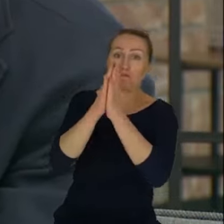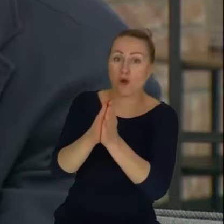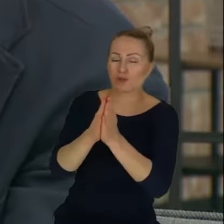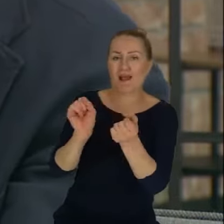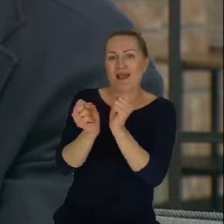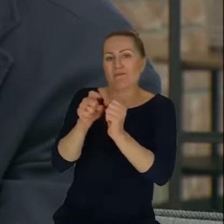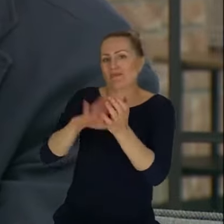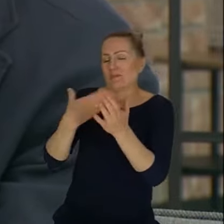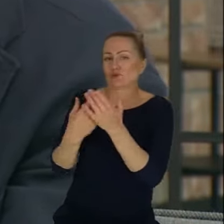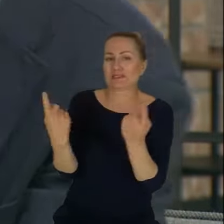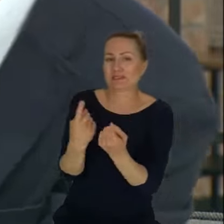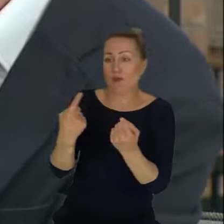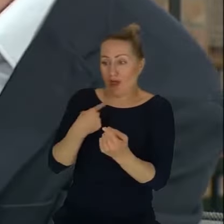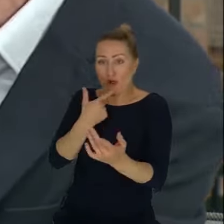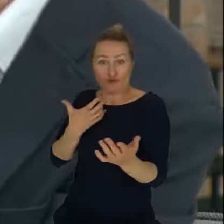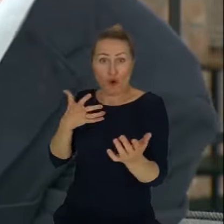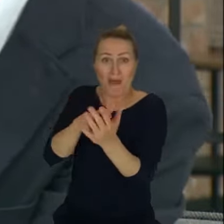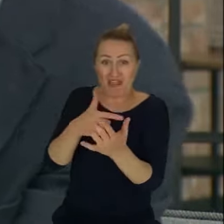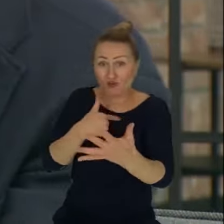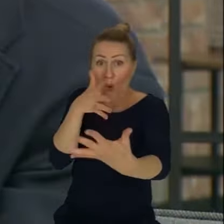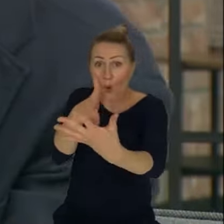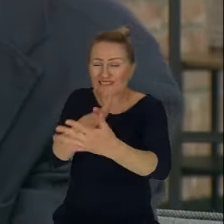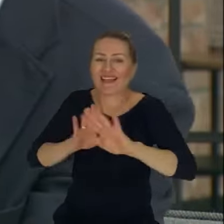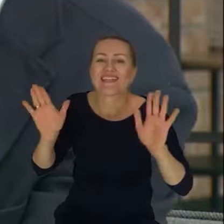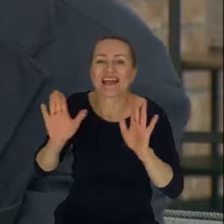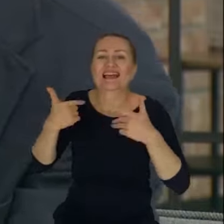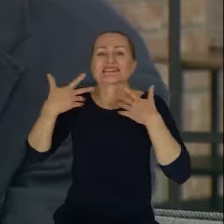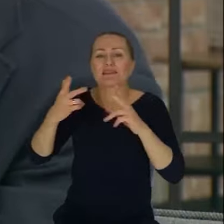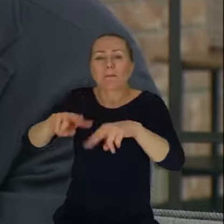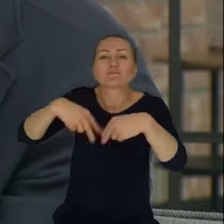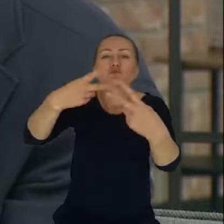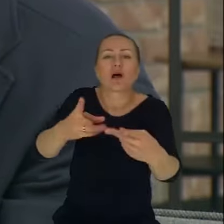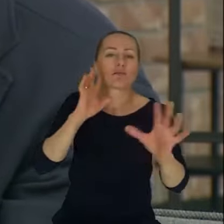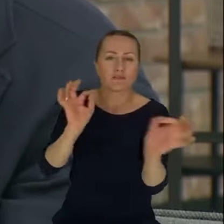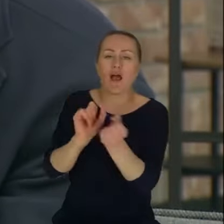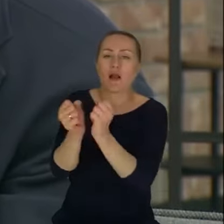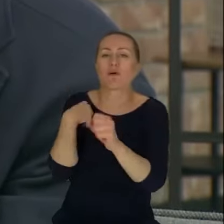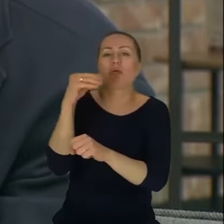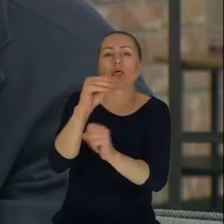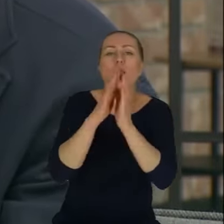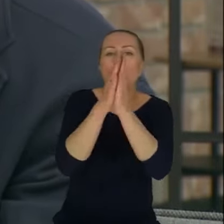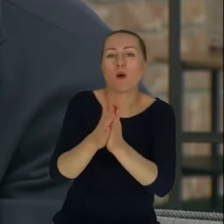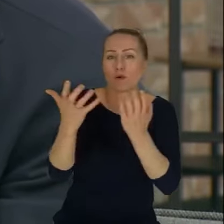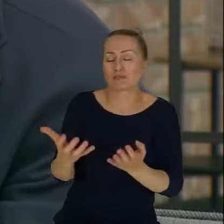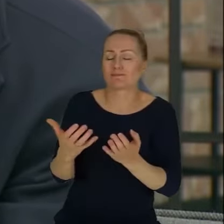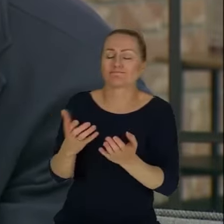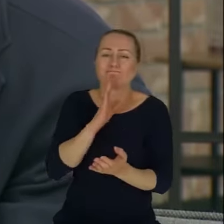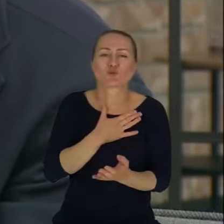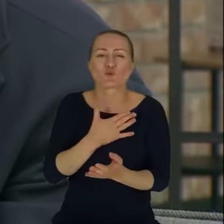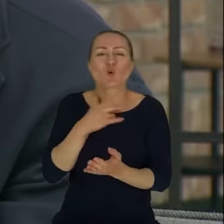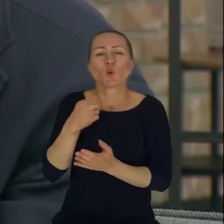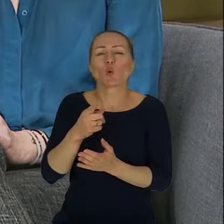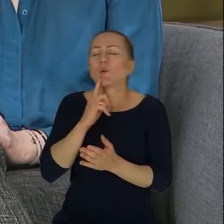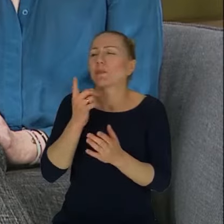jest mój komentarz, który jest ocenny, tylko na przykład chciałbym coś przekazać albo o coś poprosić. To jest, wydaje mi się, takie drobiazgi w zasadzie są dzisiaj